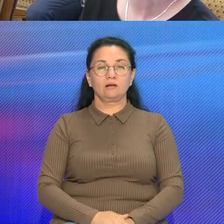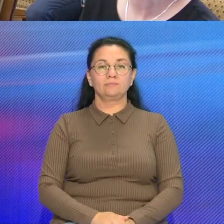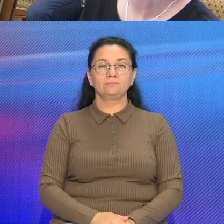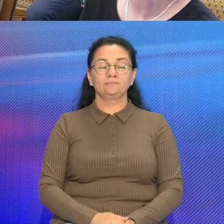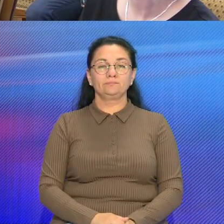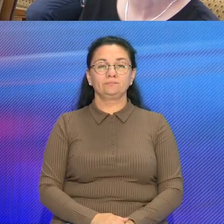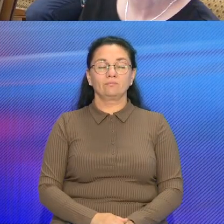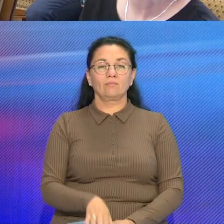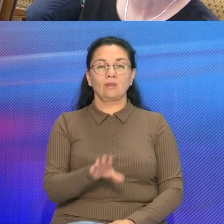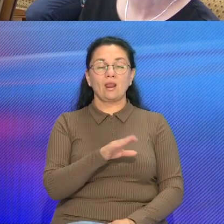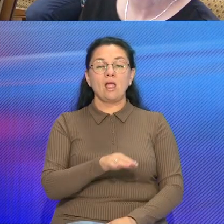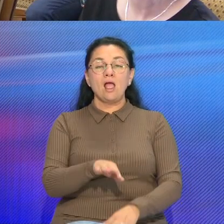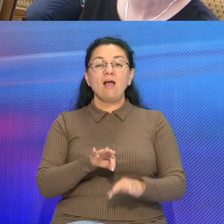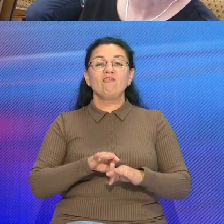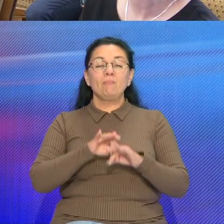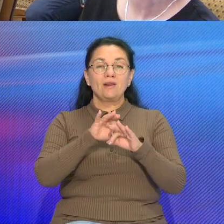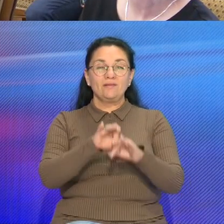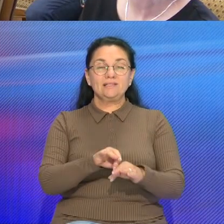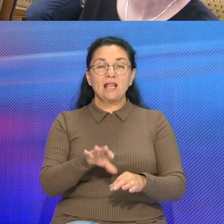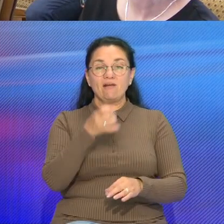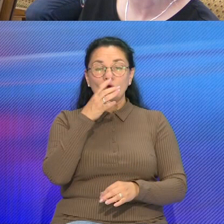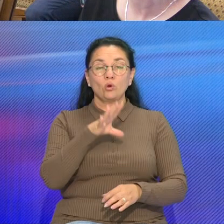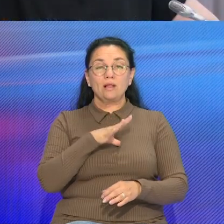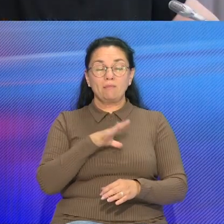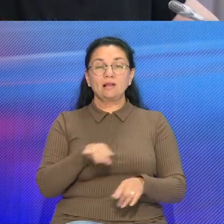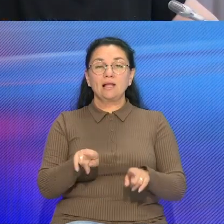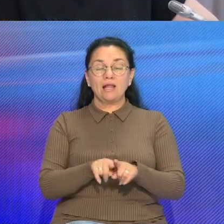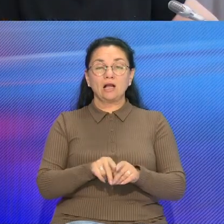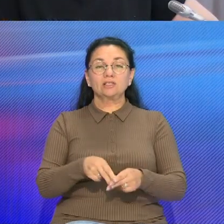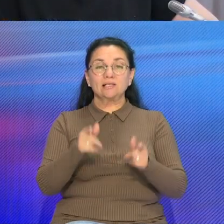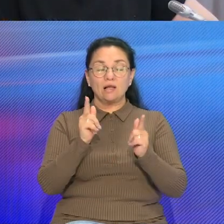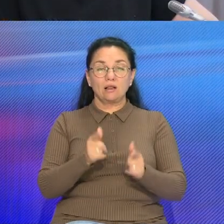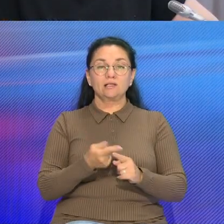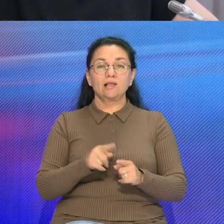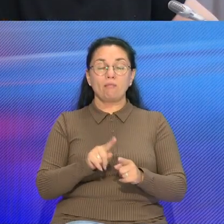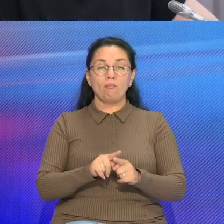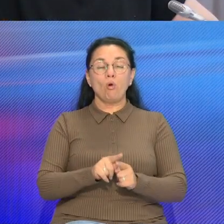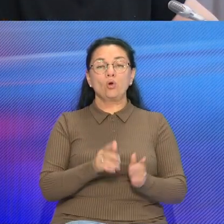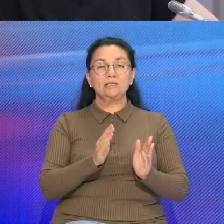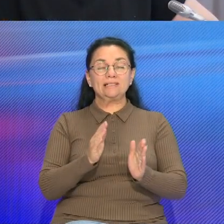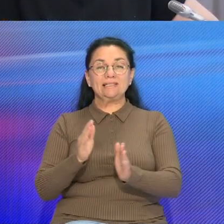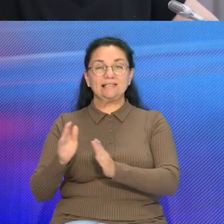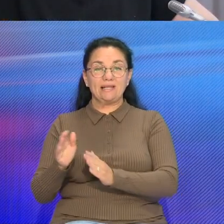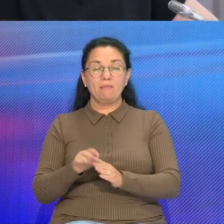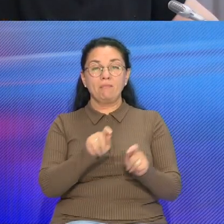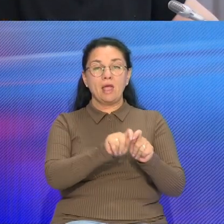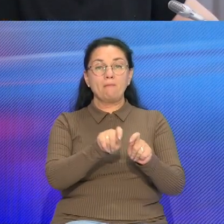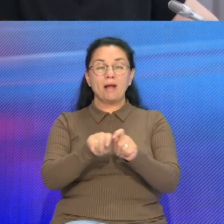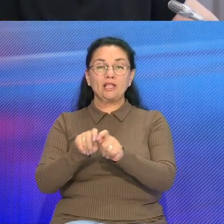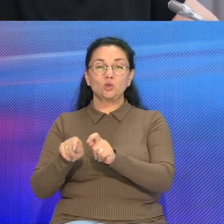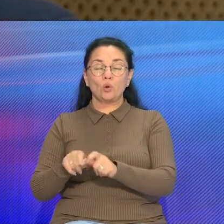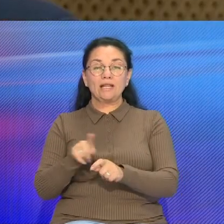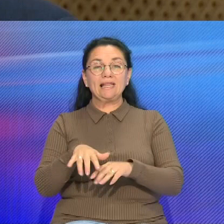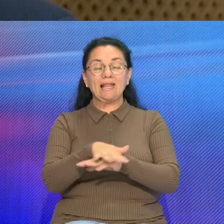У ходе посаджения у Гродня так само были узгоднены подыходы по организации системы мониторингу Миграционной ситуации на